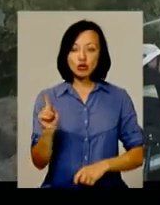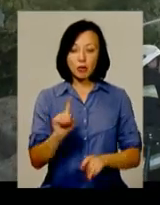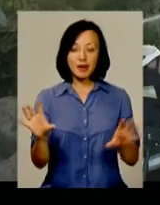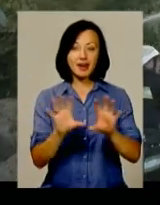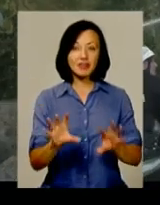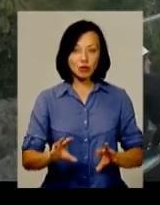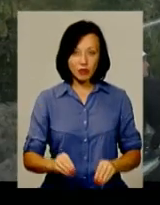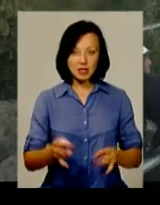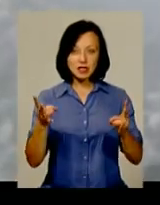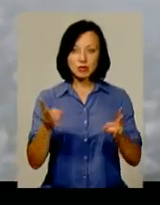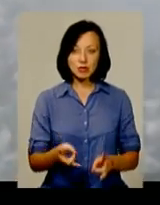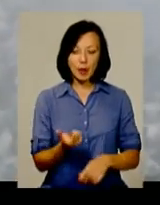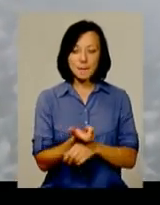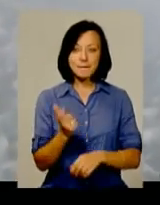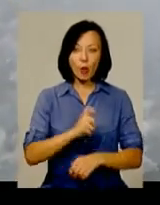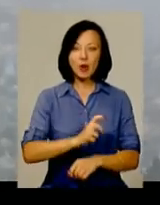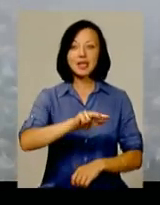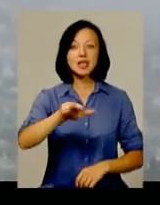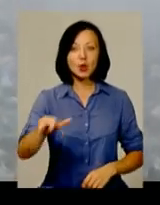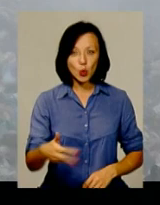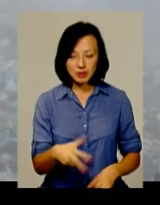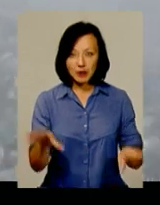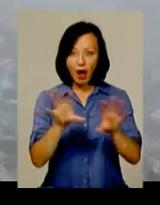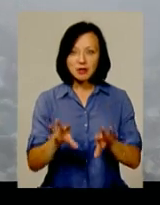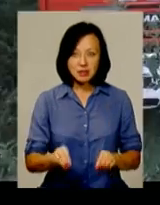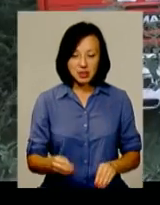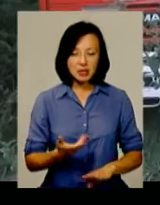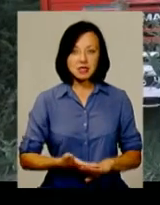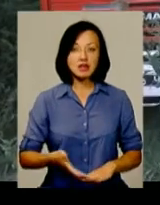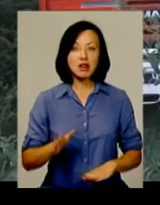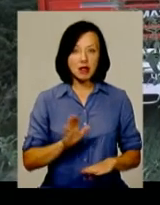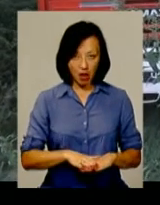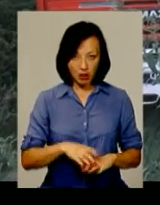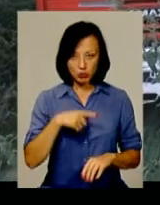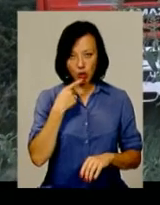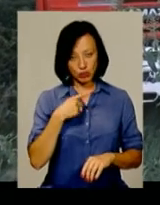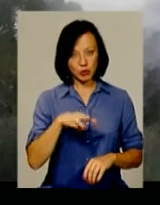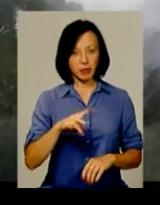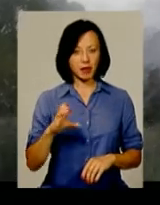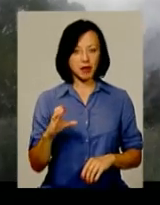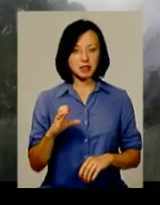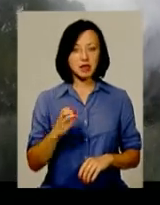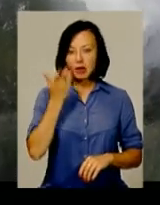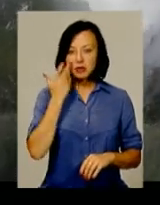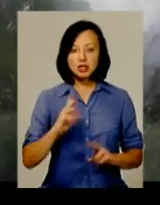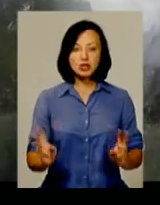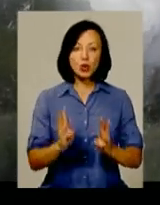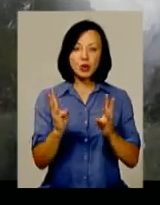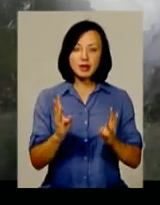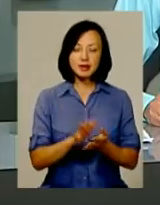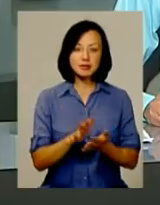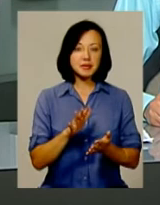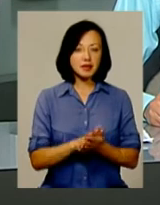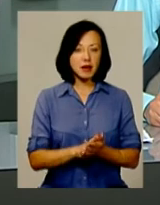ліквідувати, знадобилося понад три години. Гасити такі пожежі доволі складно, кажуть рятувальники. Адже під час горіння сміття